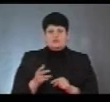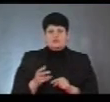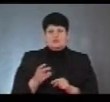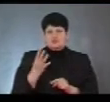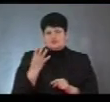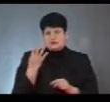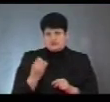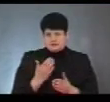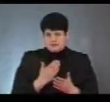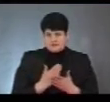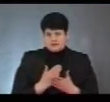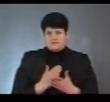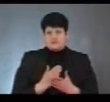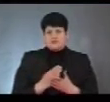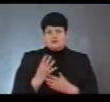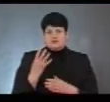наскільки я розумію.